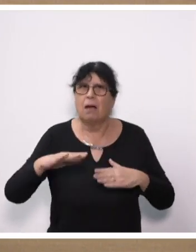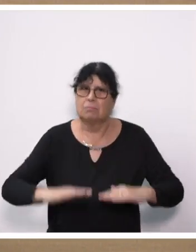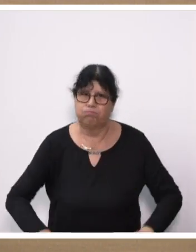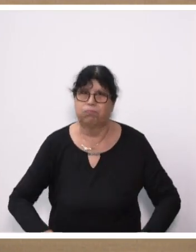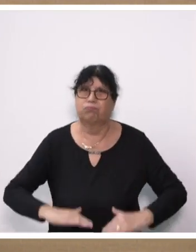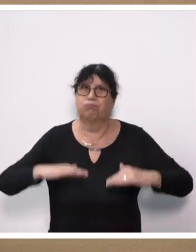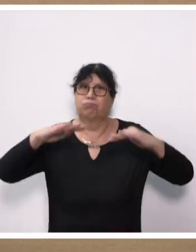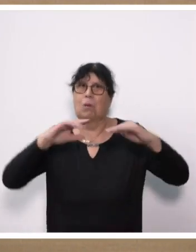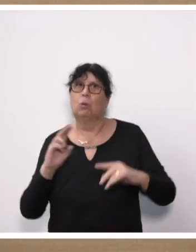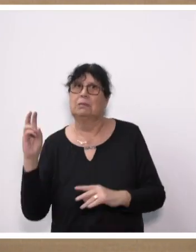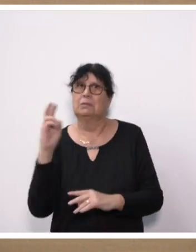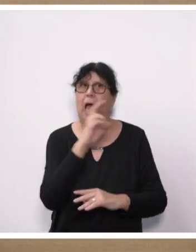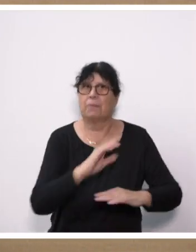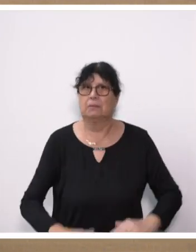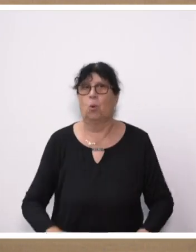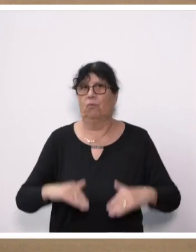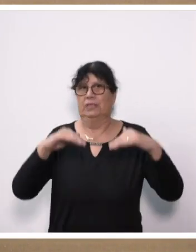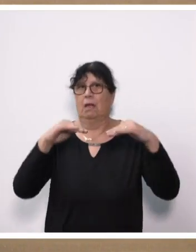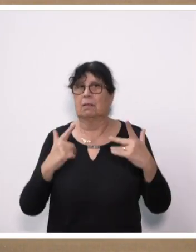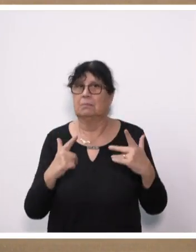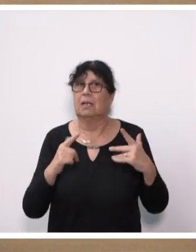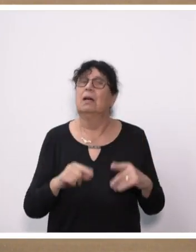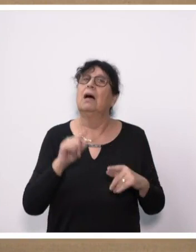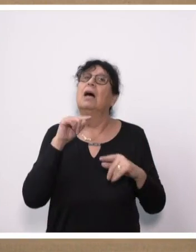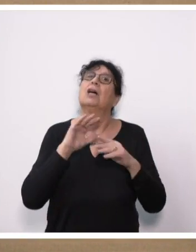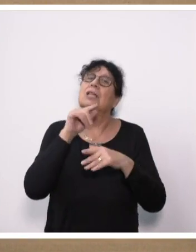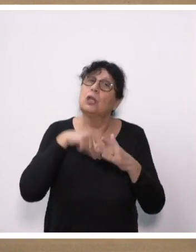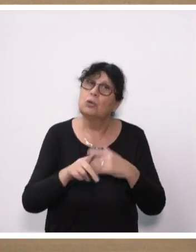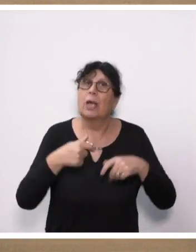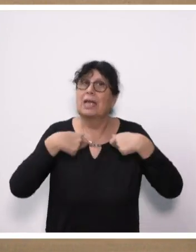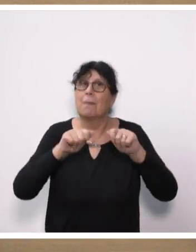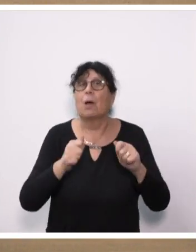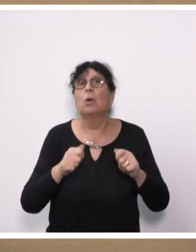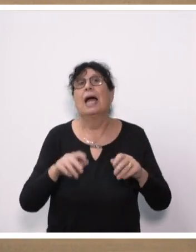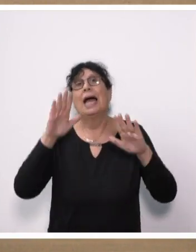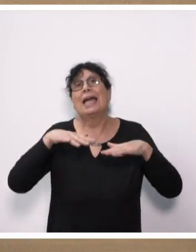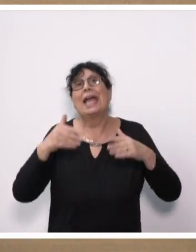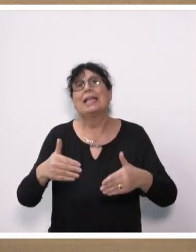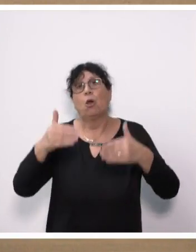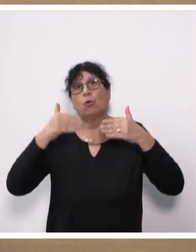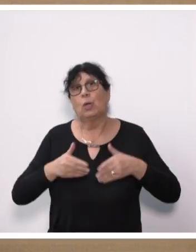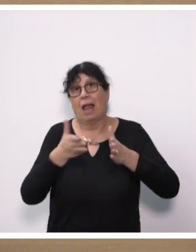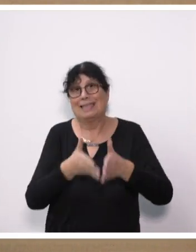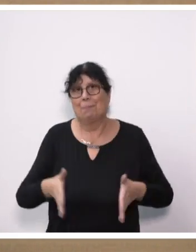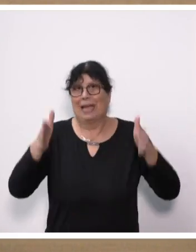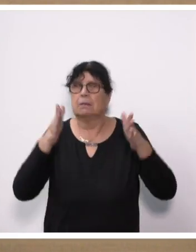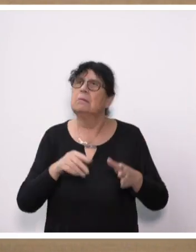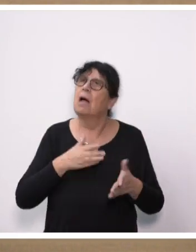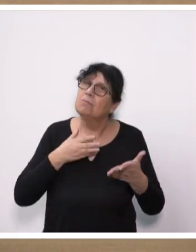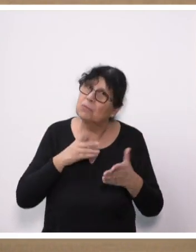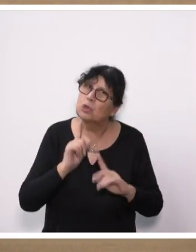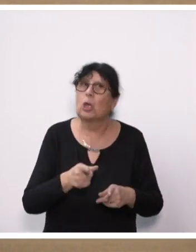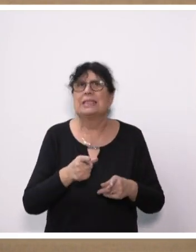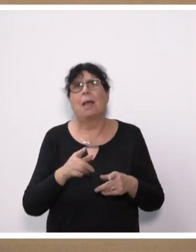der Saarbahn überflutet wurden. Durch den Bau eines Regenrückhaltebeckens in Heusweiler kam es trotz Dauerregens Ende letzten Jahres zu